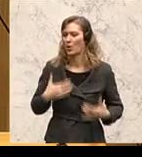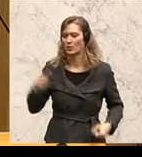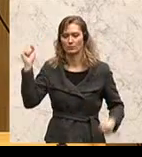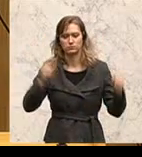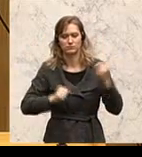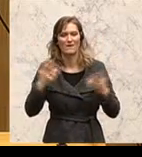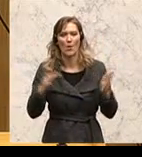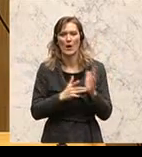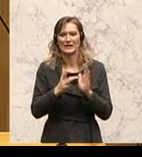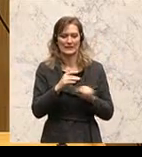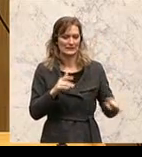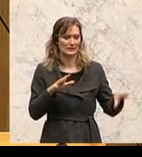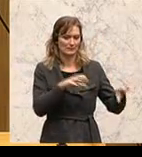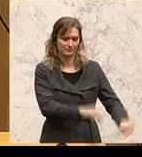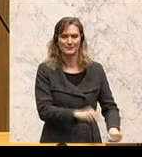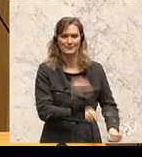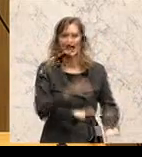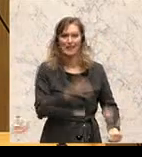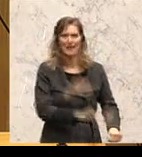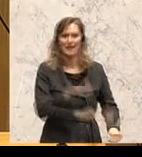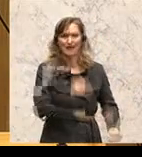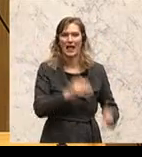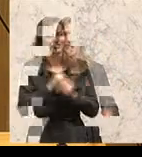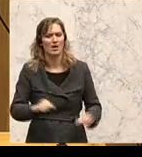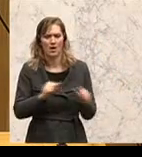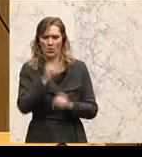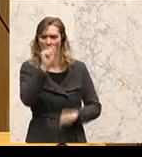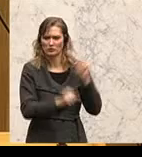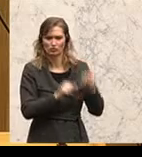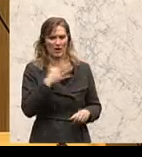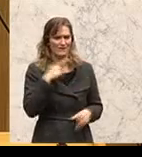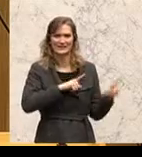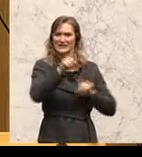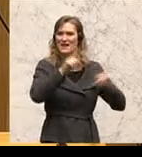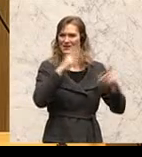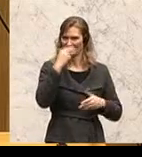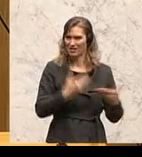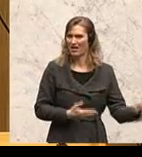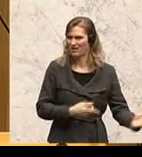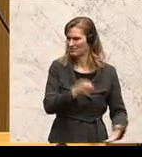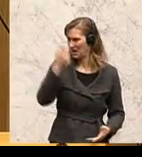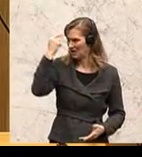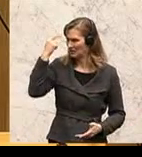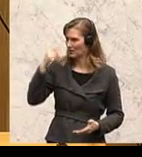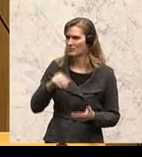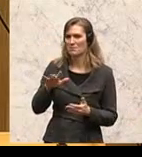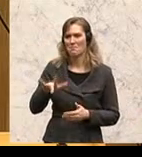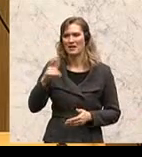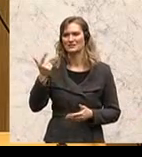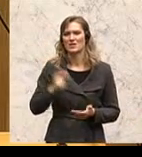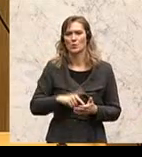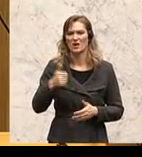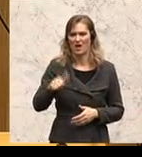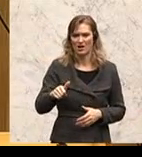koptische Christen in Ägypten mit dieser Silvesternacht. Ich erinnere Sie an den Mai 2011 mit